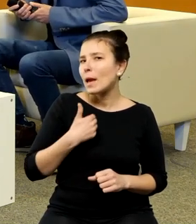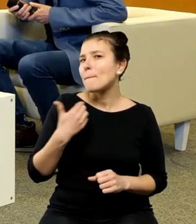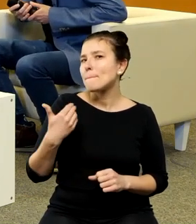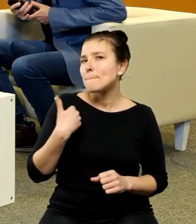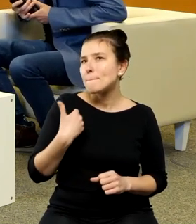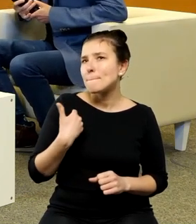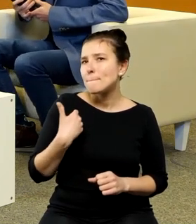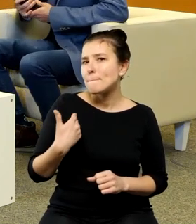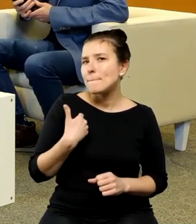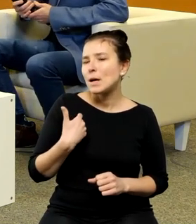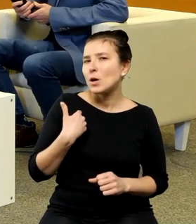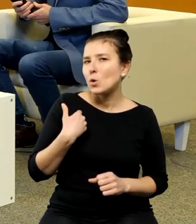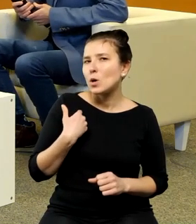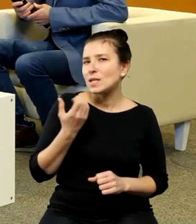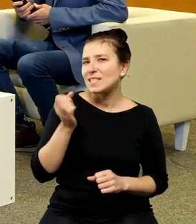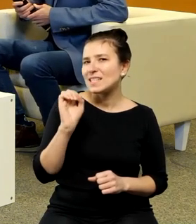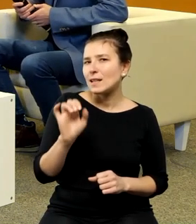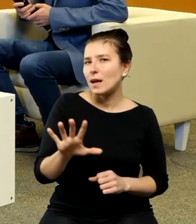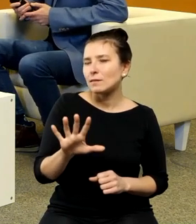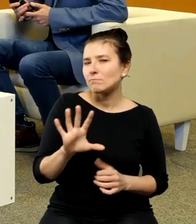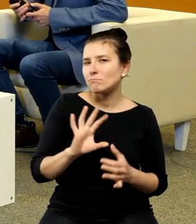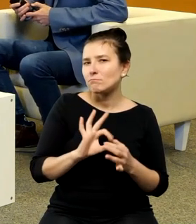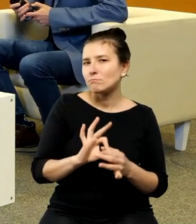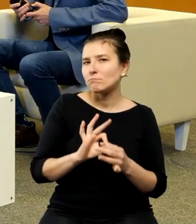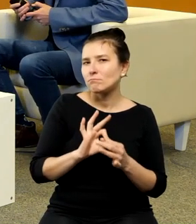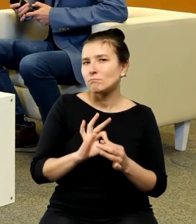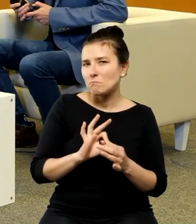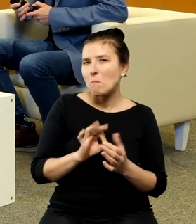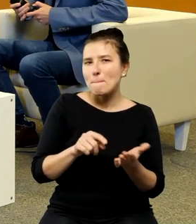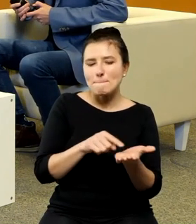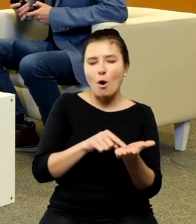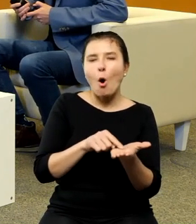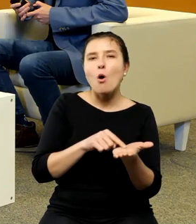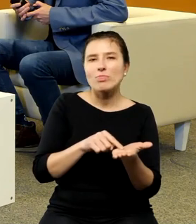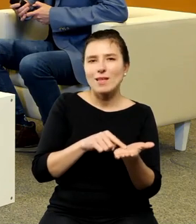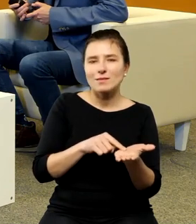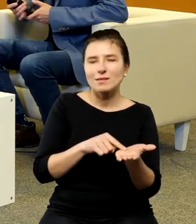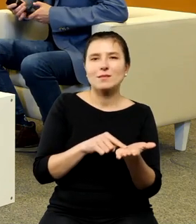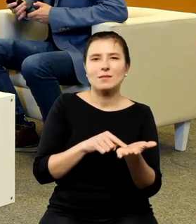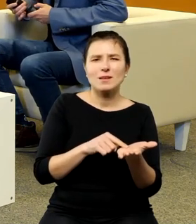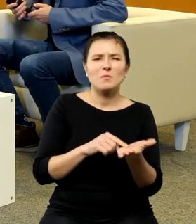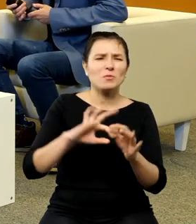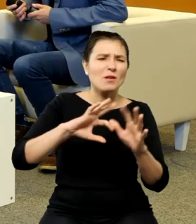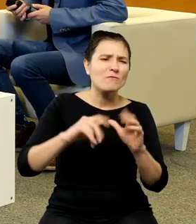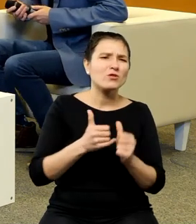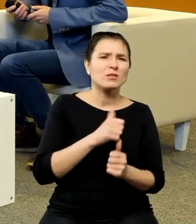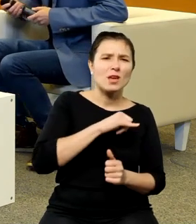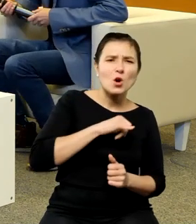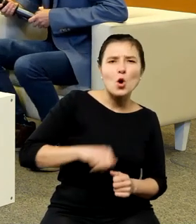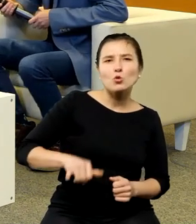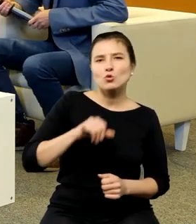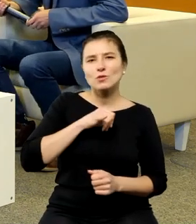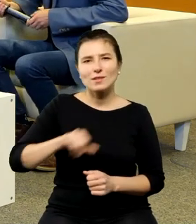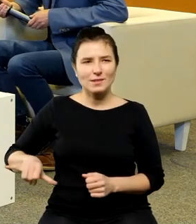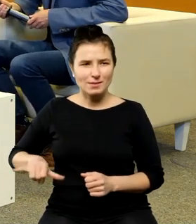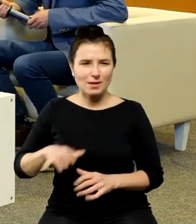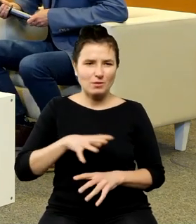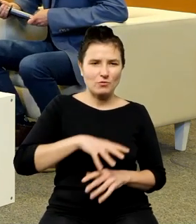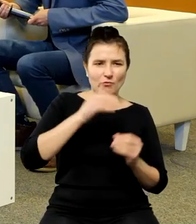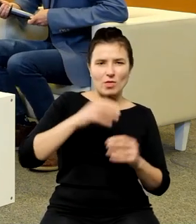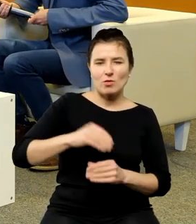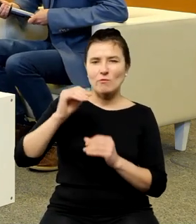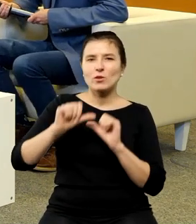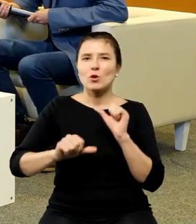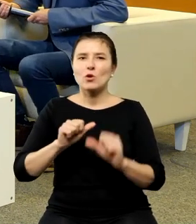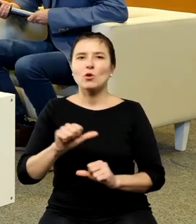tutaj taki slajd dotyczący przede wszystkim monet bo te wszystkie obchody roku 73